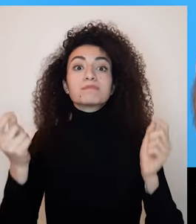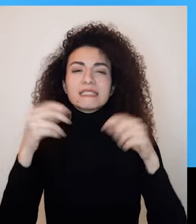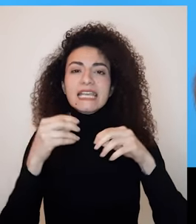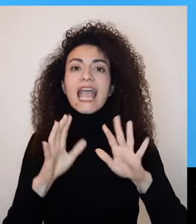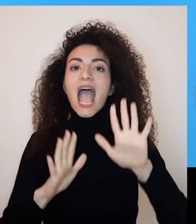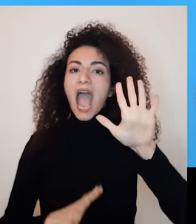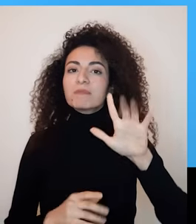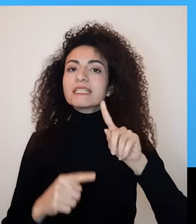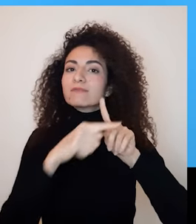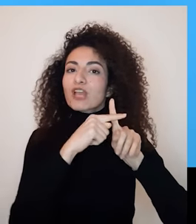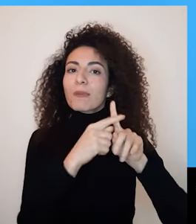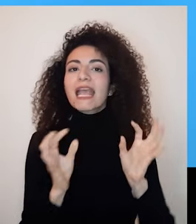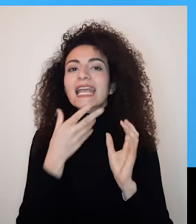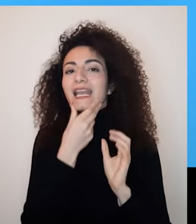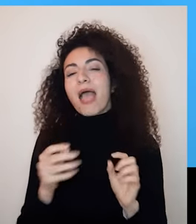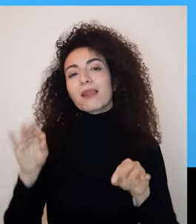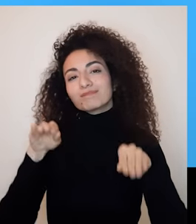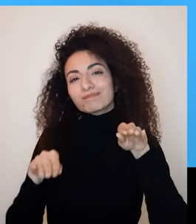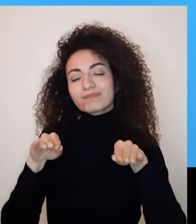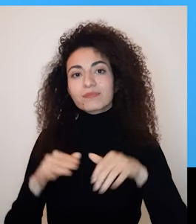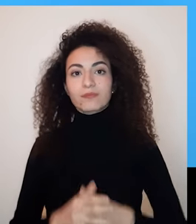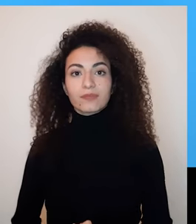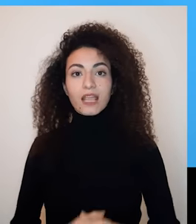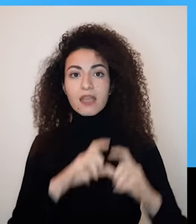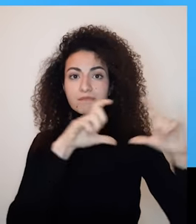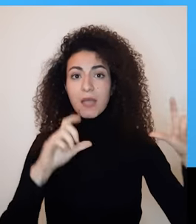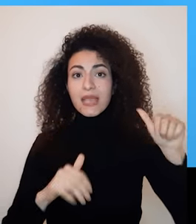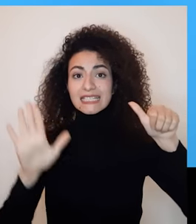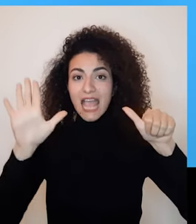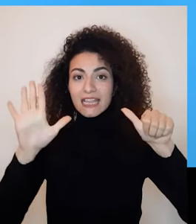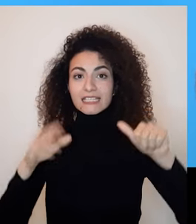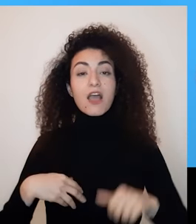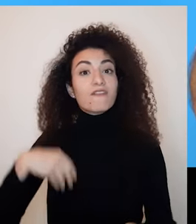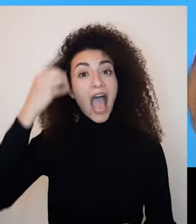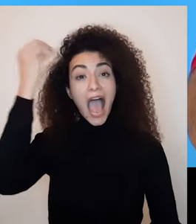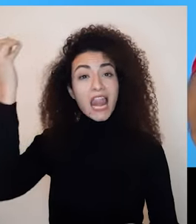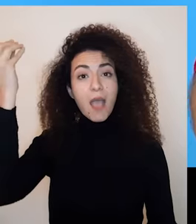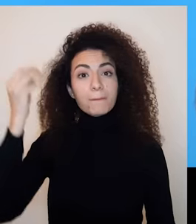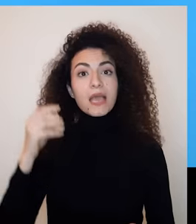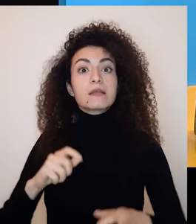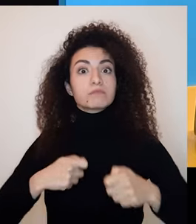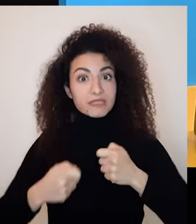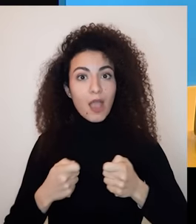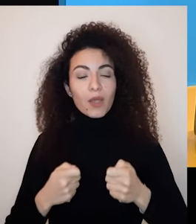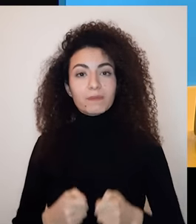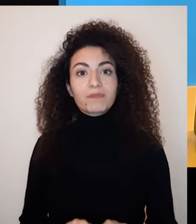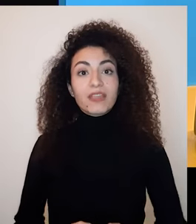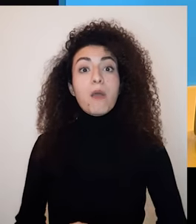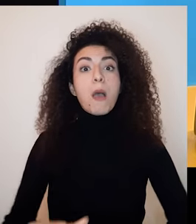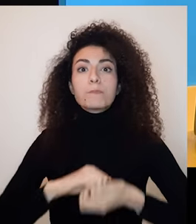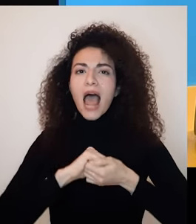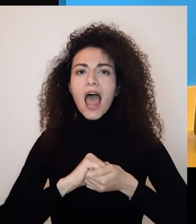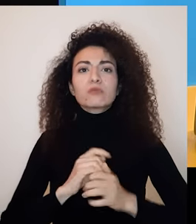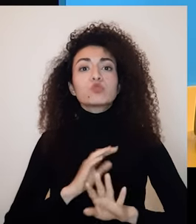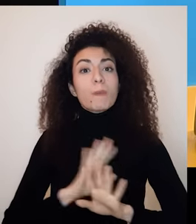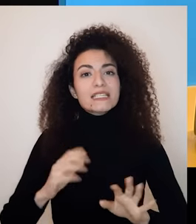القاعدة المثلة هي عند صدور أمر سلبي لابد من التعويض بخمس أمور إيجابية لإعادة التوازن للعلاقة الطابق السادس